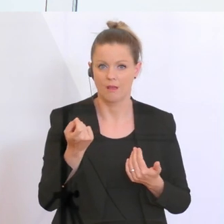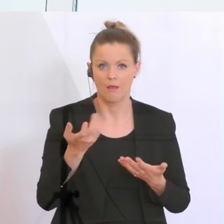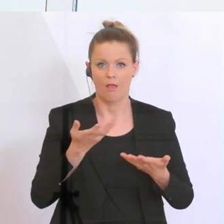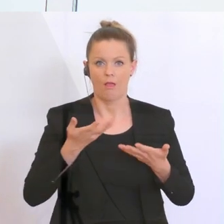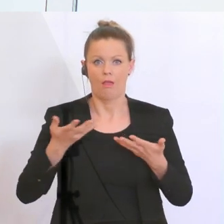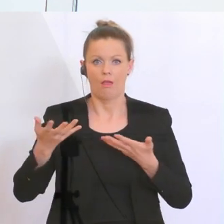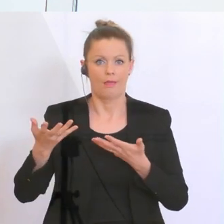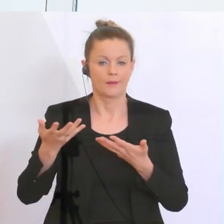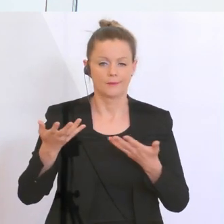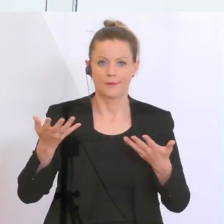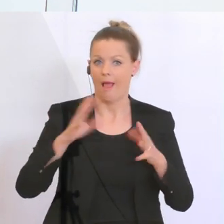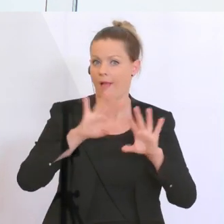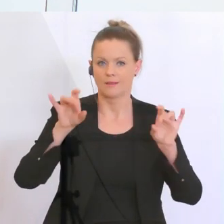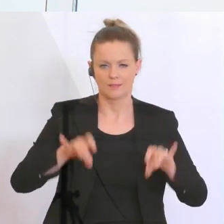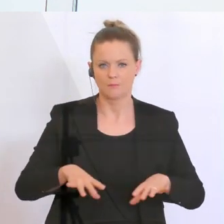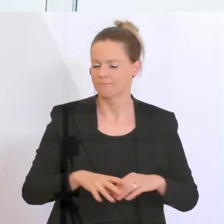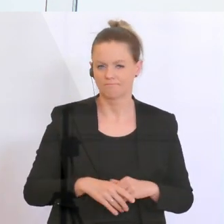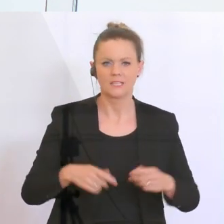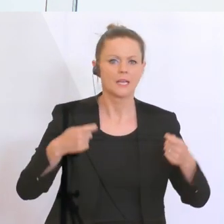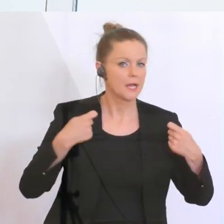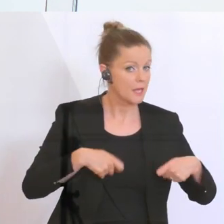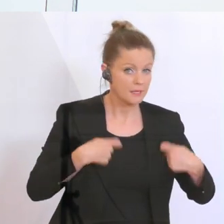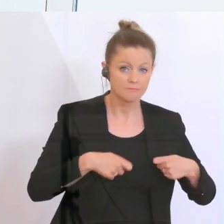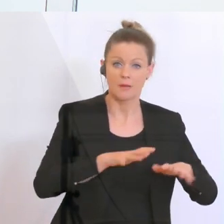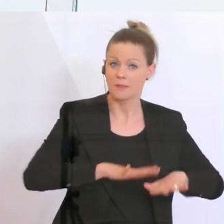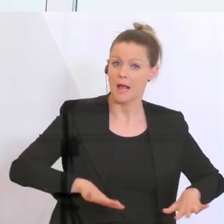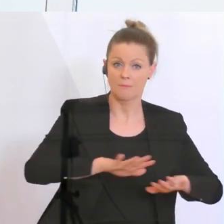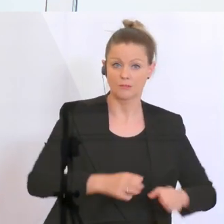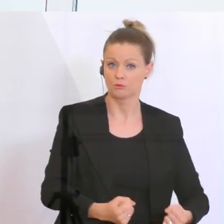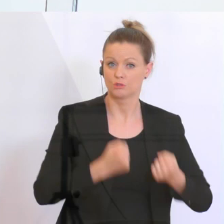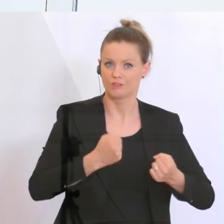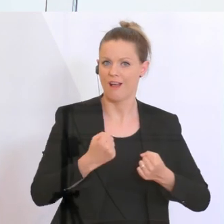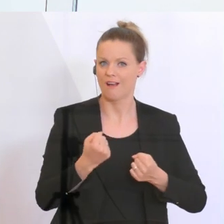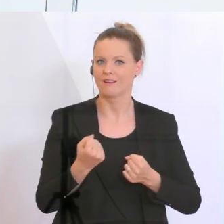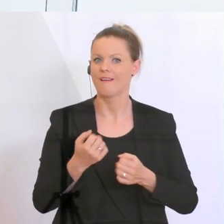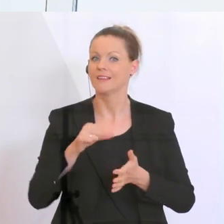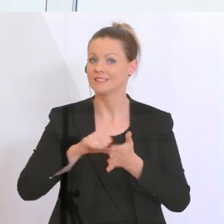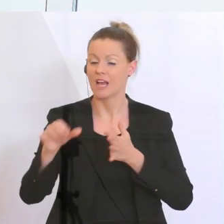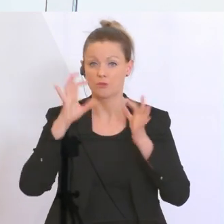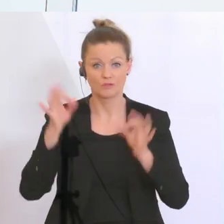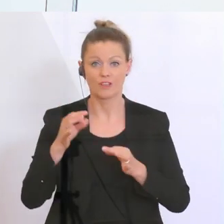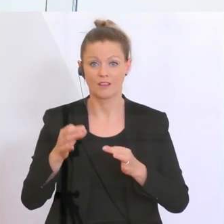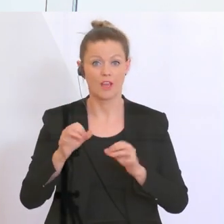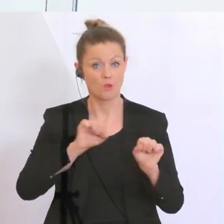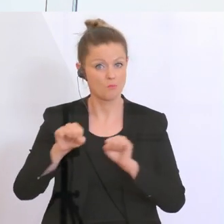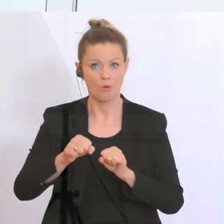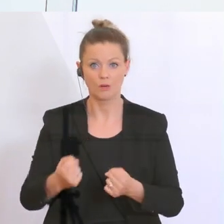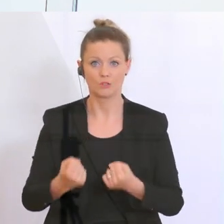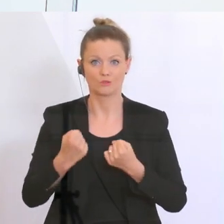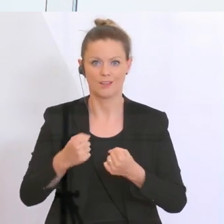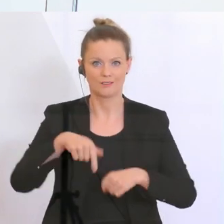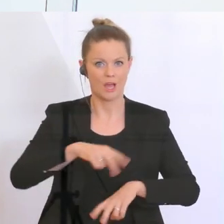Die Kapitalbasis ist stark, die Liquiditätsbasis ist stark und wir haben auch in Österreich ein wirklich sehr gutes